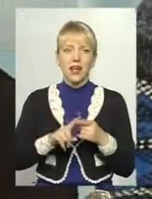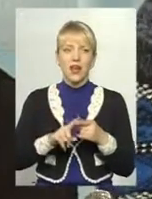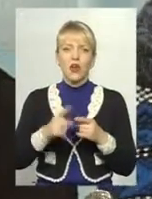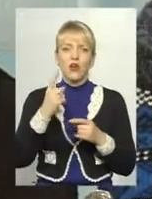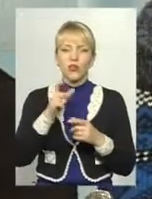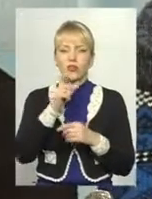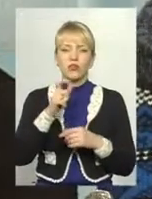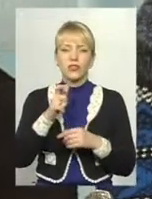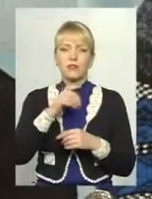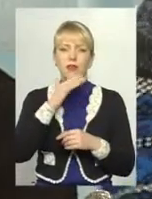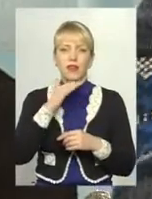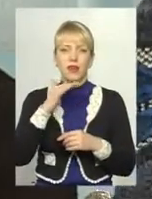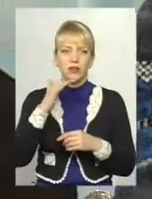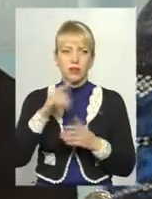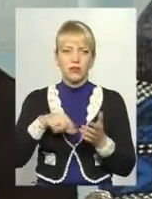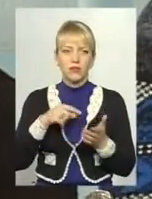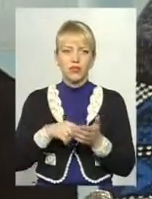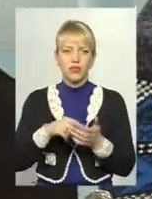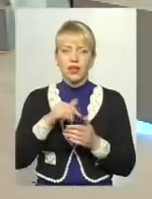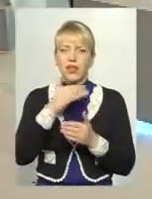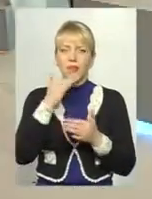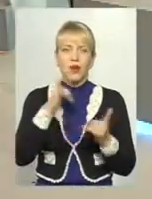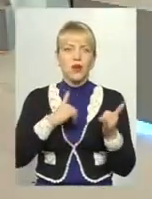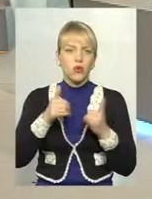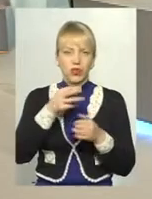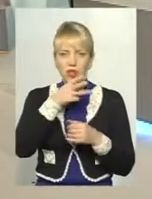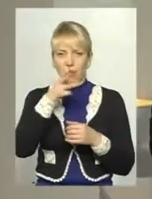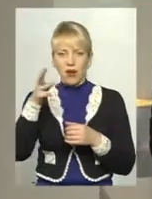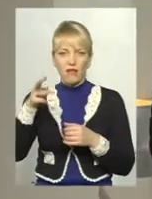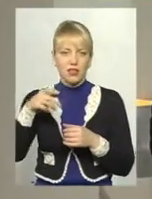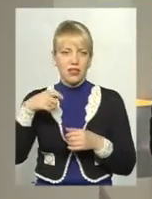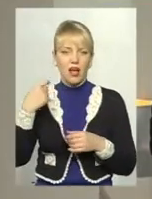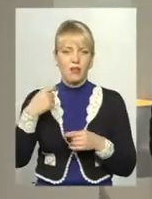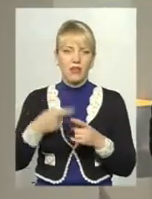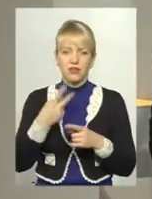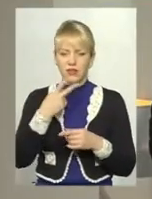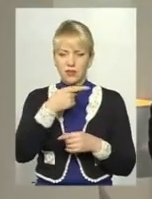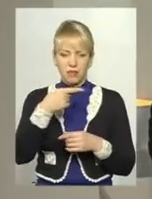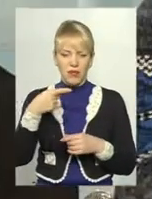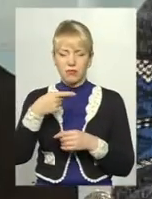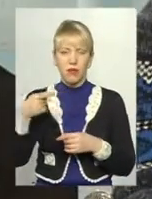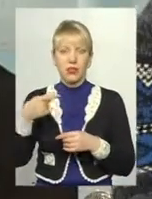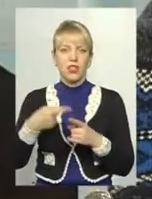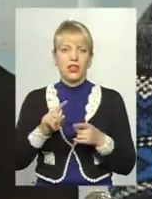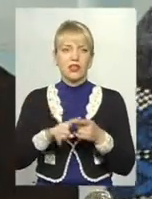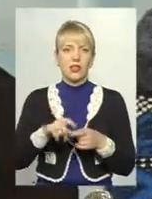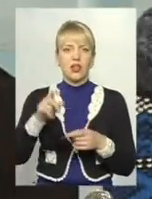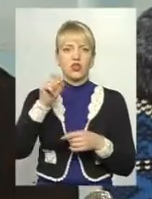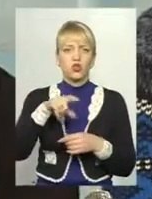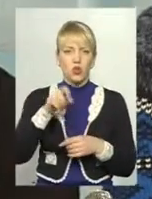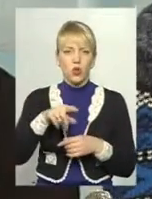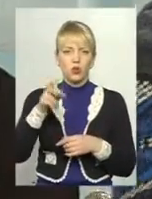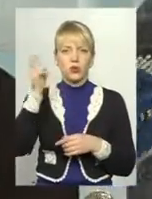реклама не має права попадати, не може куди камеру направити. Ви ж самі, байпродіться. Перші поверхи, це все там золото, кіста, ну і так далі.